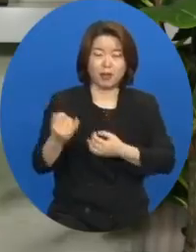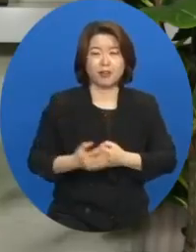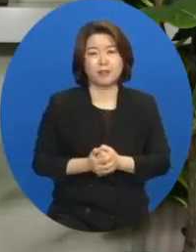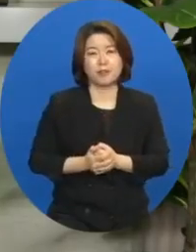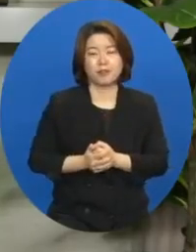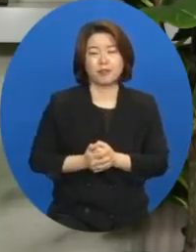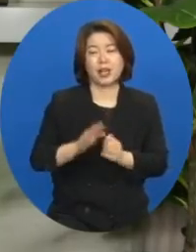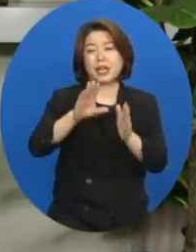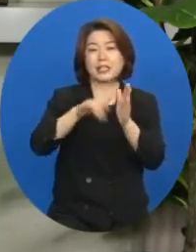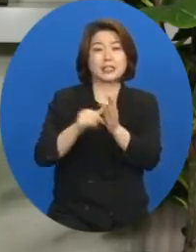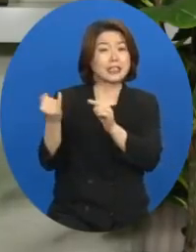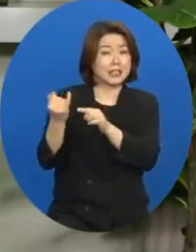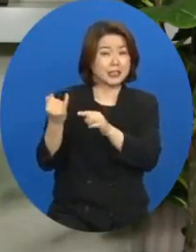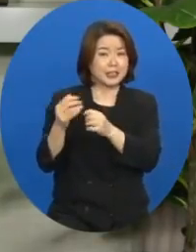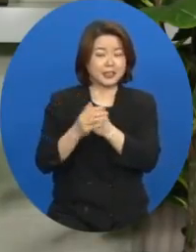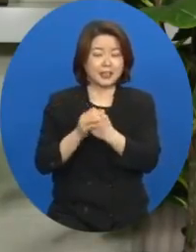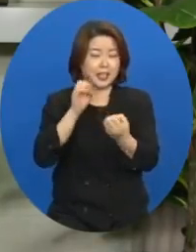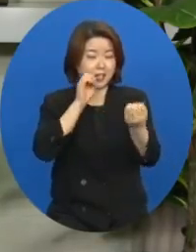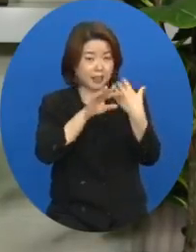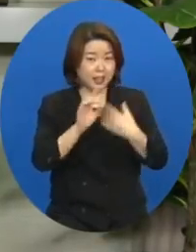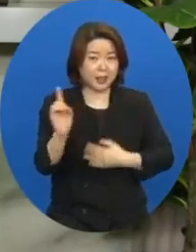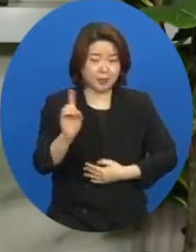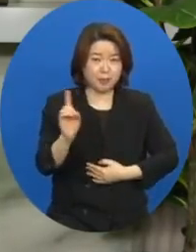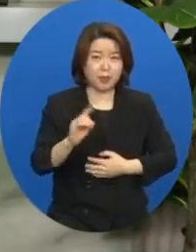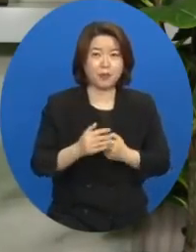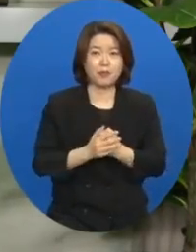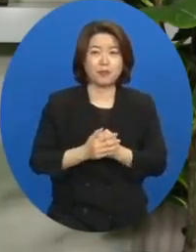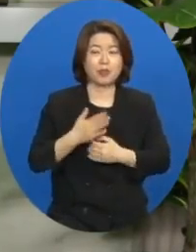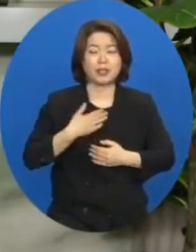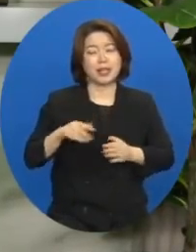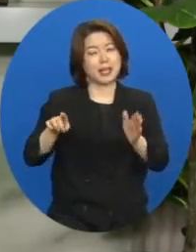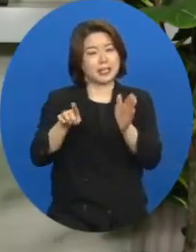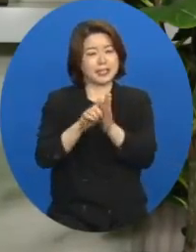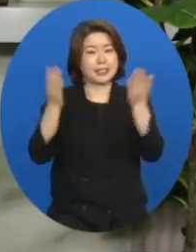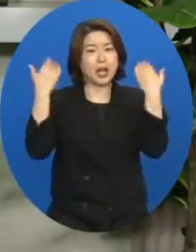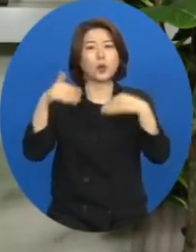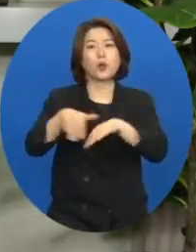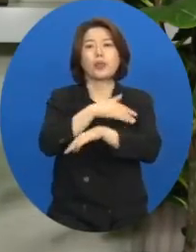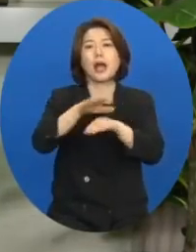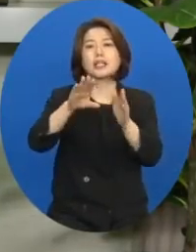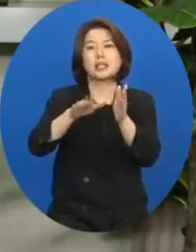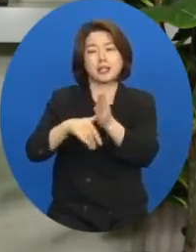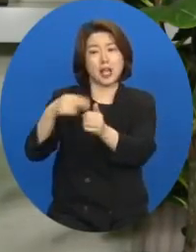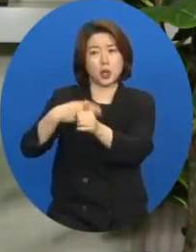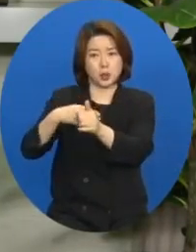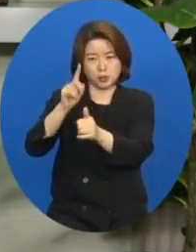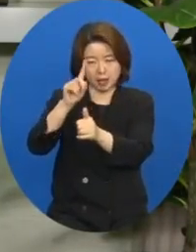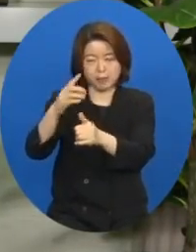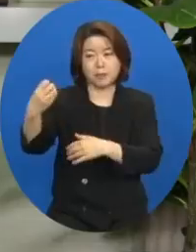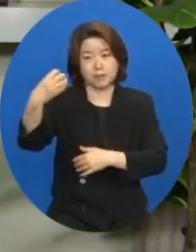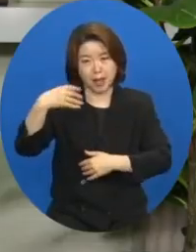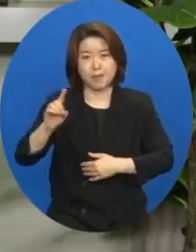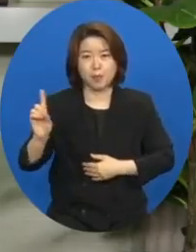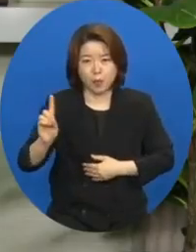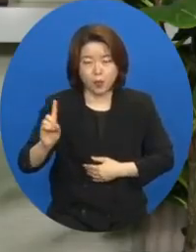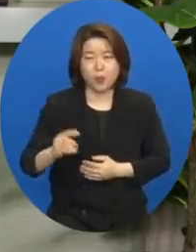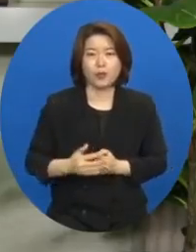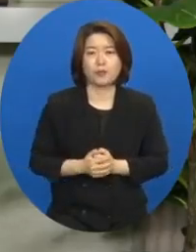임은미 선교사님이 그렇게 대답을 했댑니다. 제가 신학교 다닐 때 신학교 교수님 한 분이 말씀하시기를